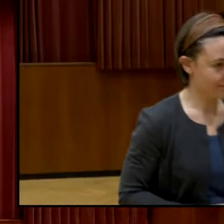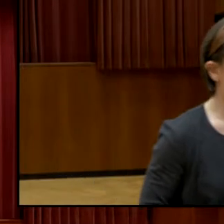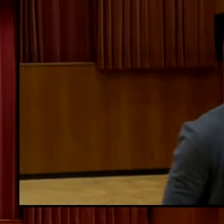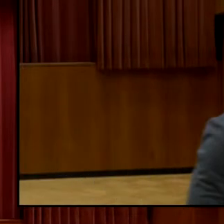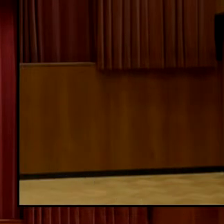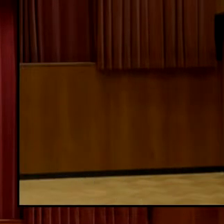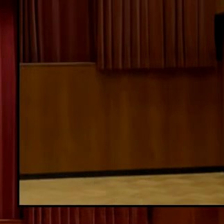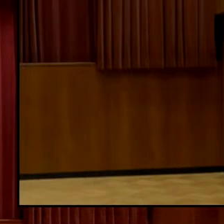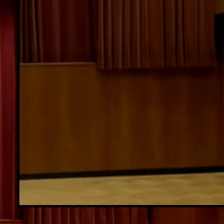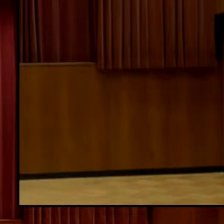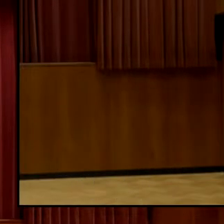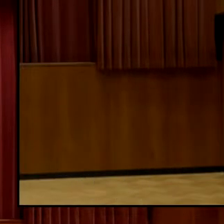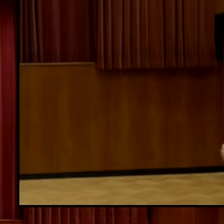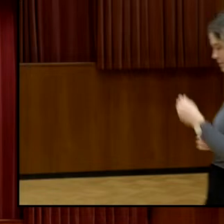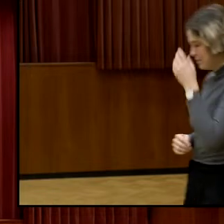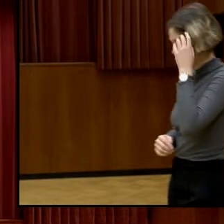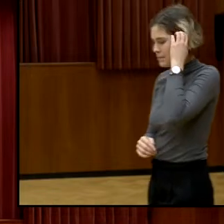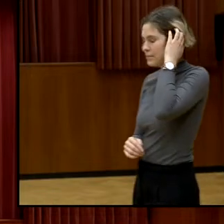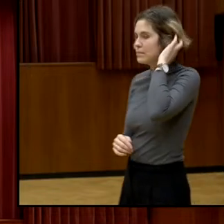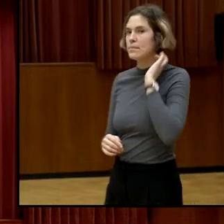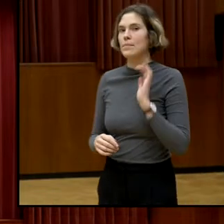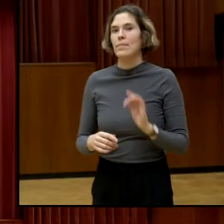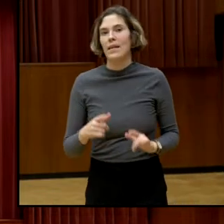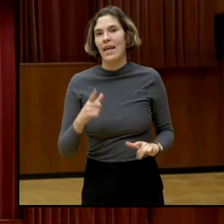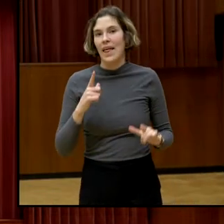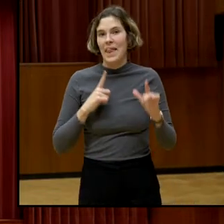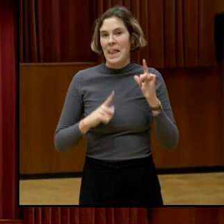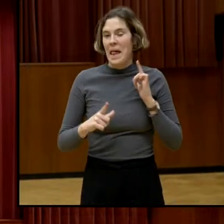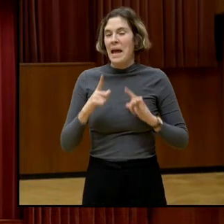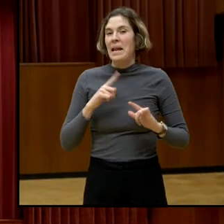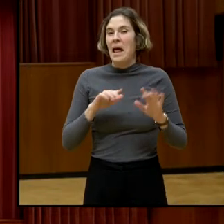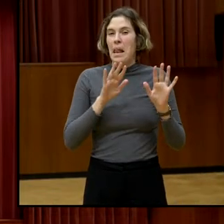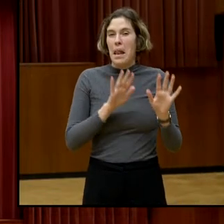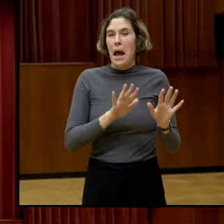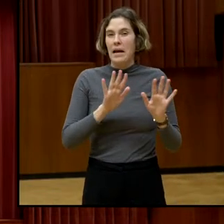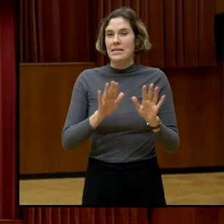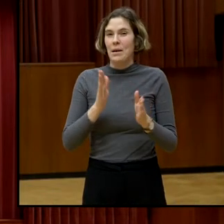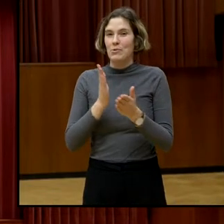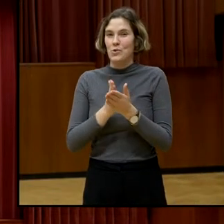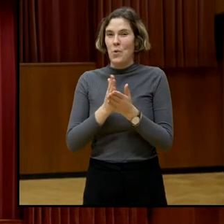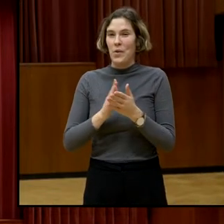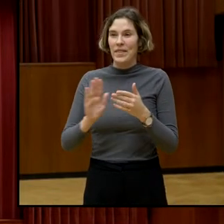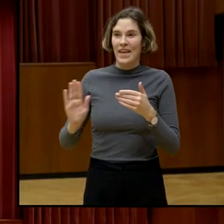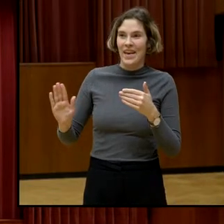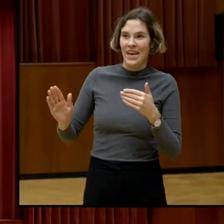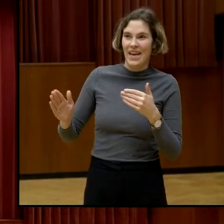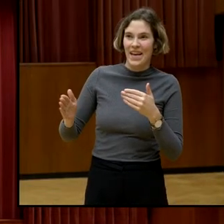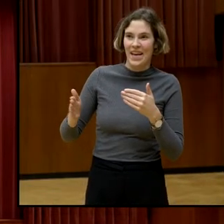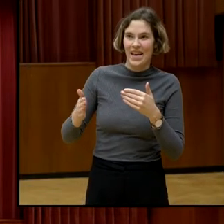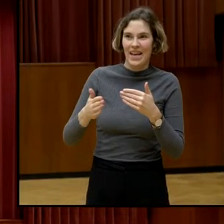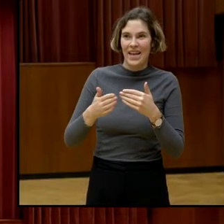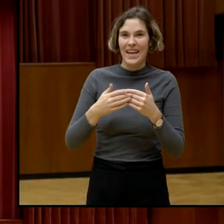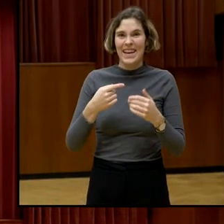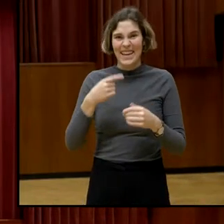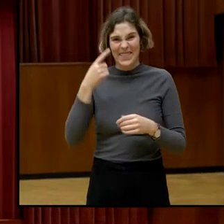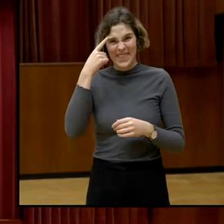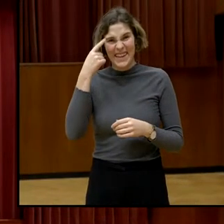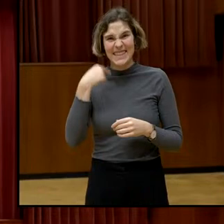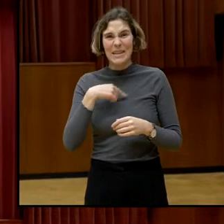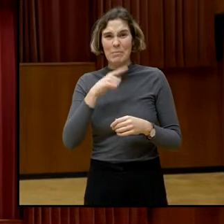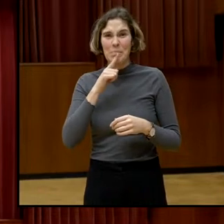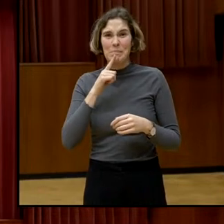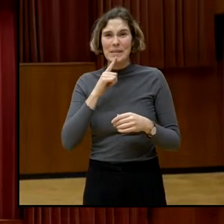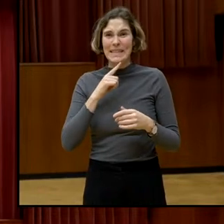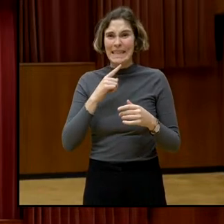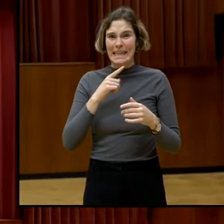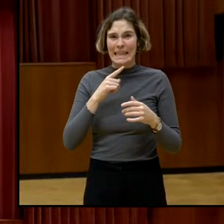wir sind leider schon am Ende dieser Veranstaltung. Ich weiß, ich fühle mich jetzt gerade ein bisschen schlecht, weil ich habe sie alle mehrmals aufgerufen und aufgefordert,